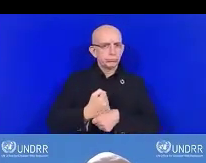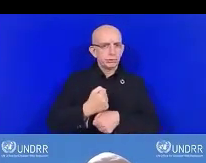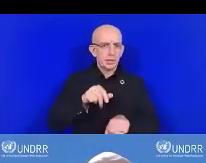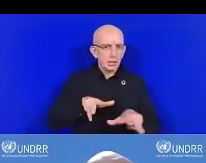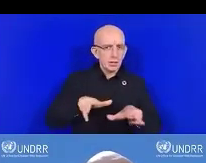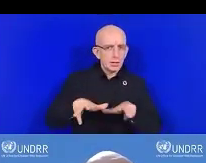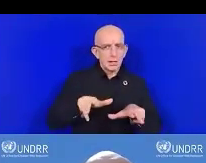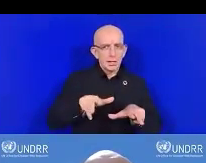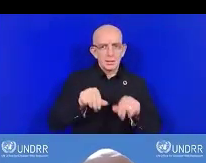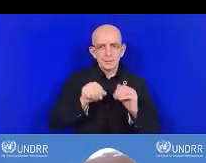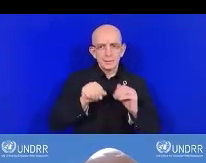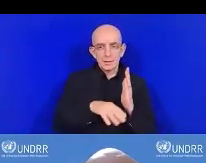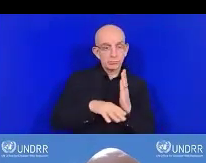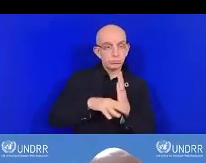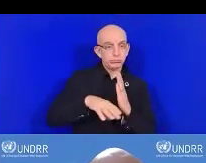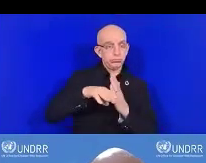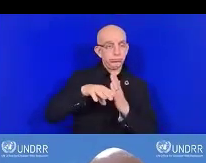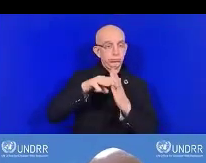Enfin,